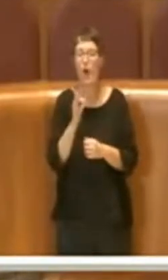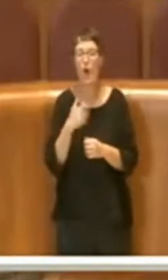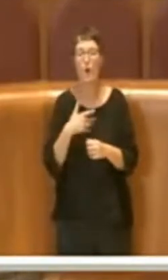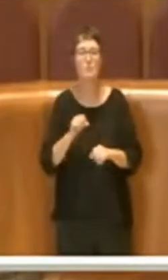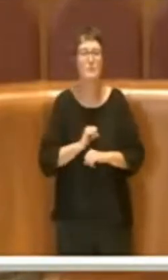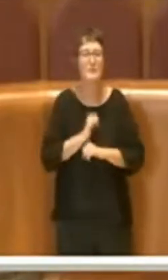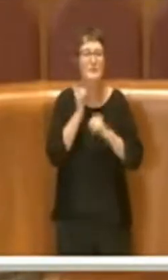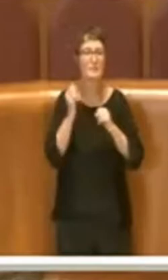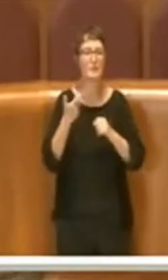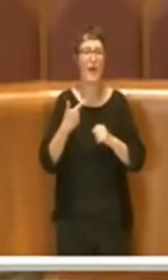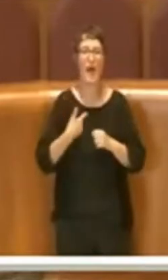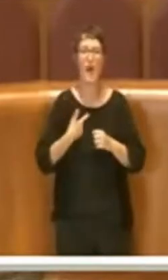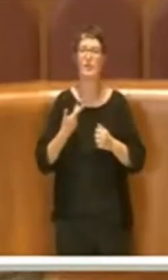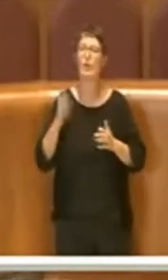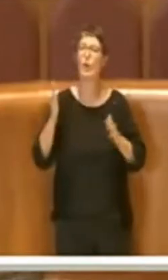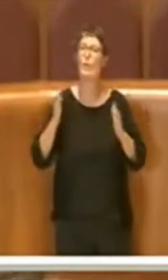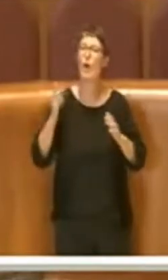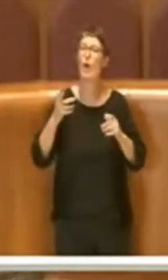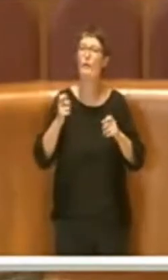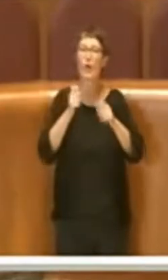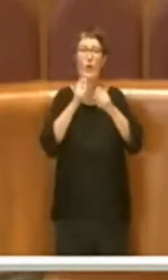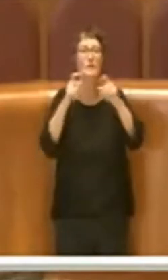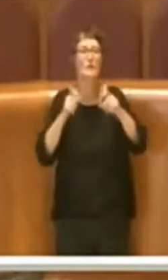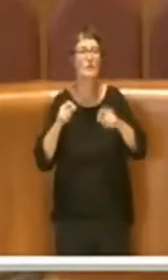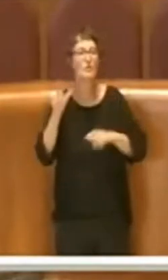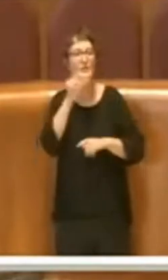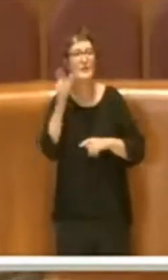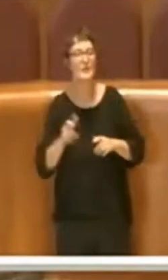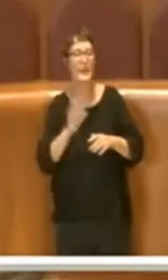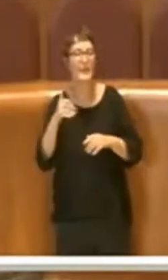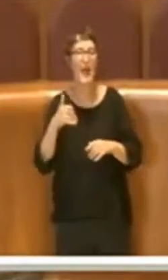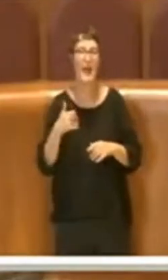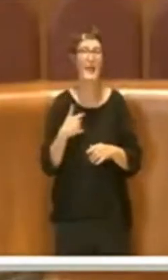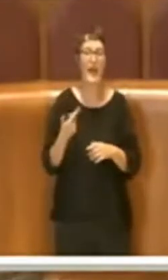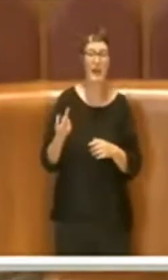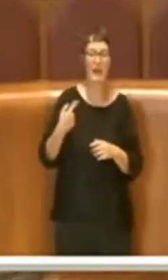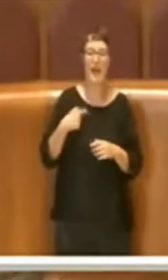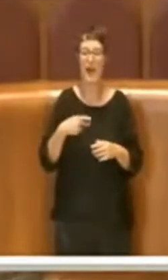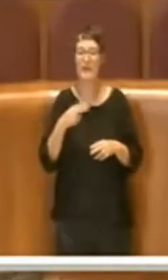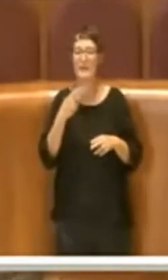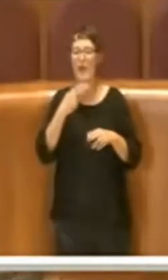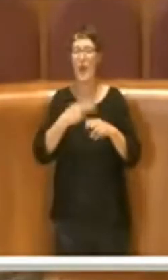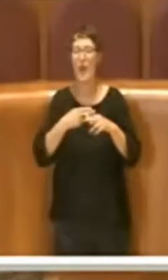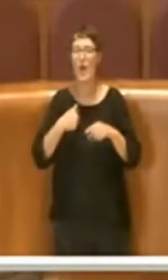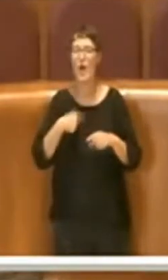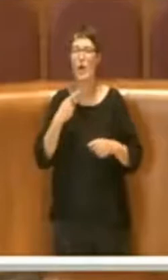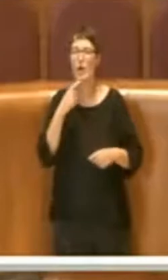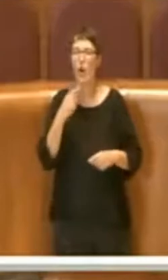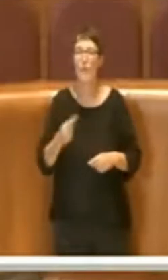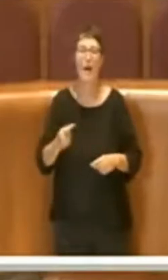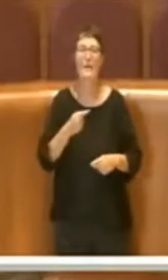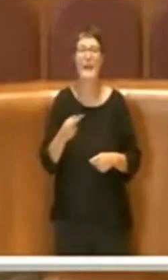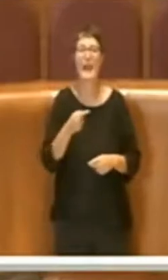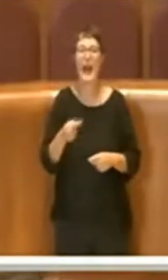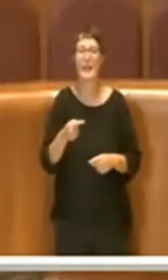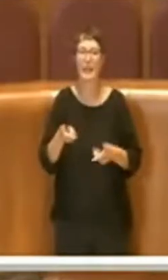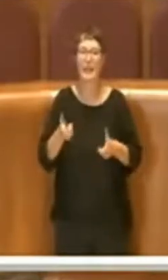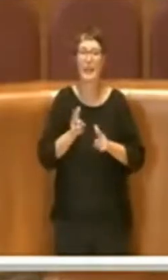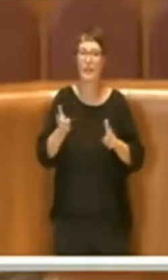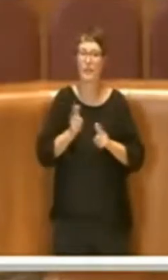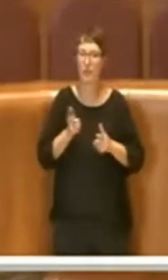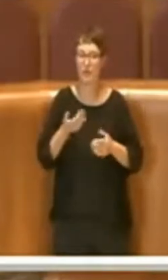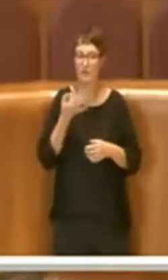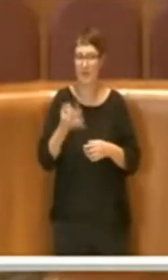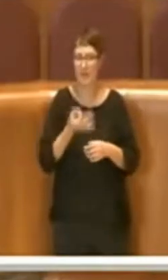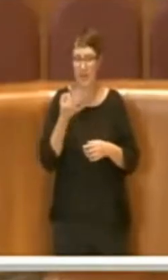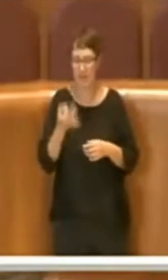altre città italiane. Quindi spiace che Atac spesso sia bersaglio, un pochino si dice sparare sulla croce rossa, talvolta di